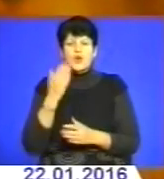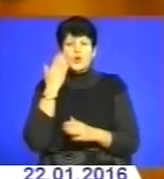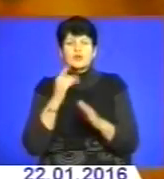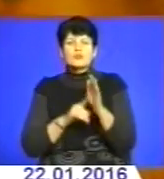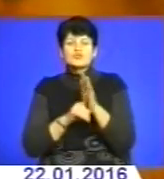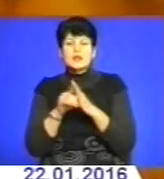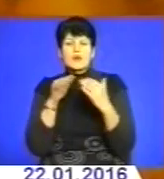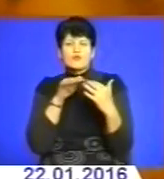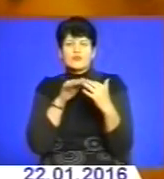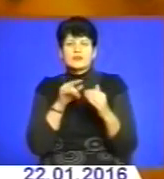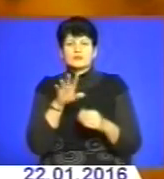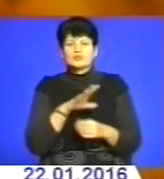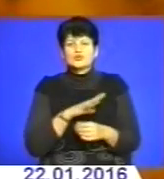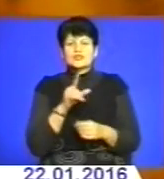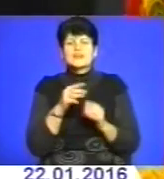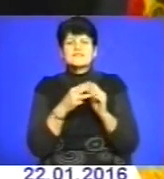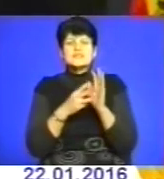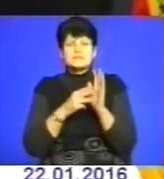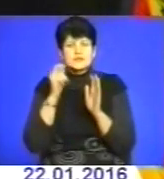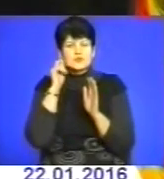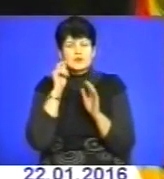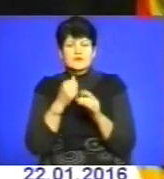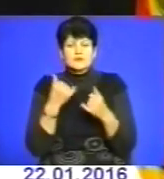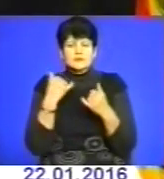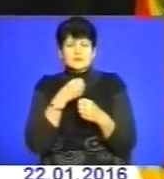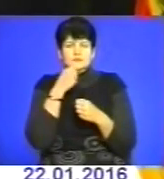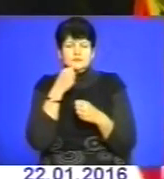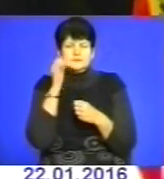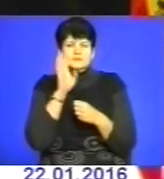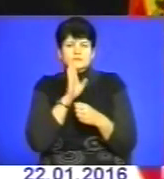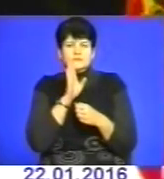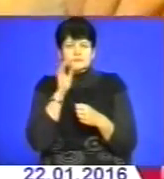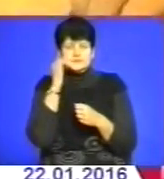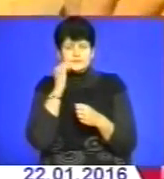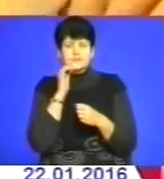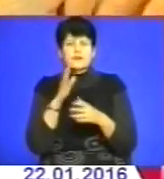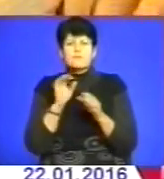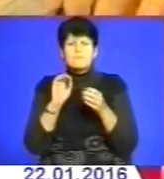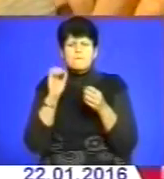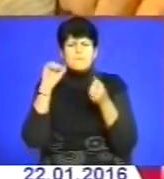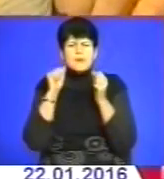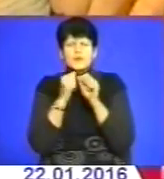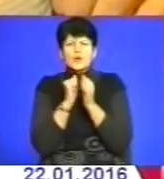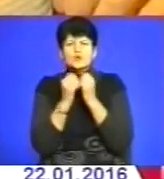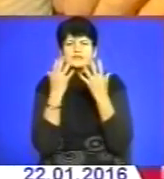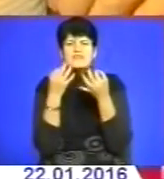воювати, їй було лише 18 років. Попри поважний вік, Ганна Теодорівна до деталей пам'ятає кожен день.